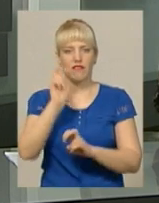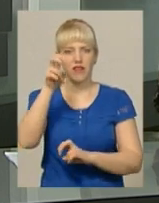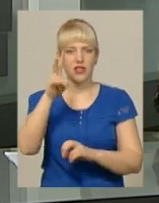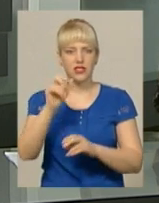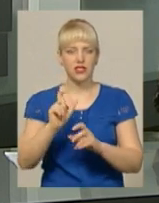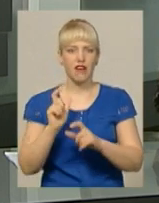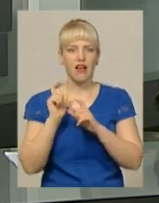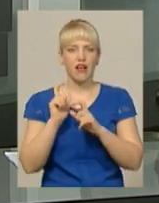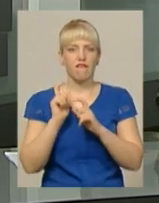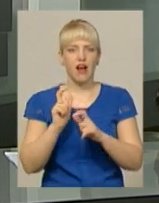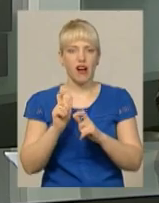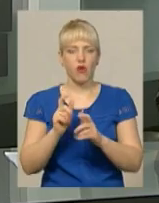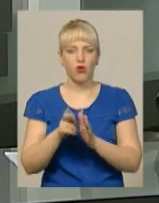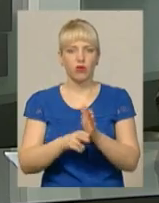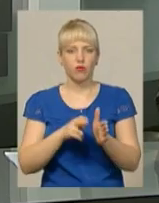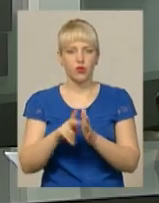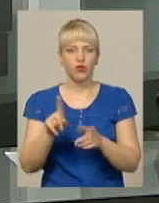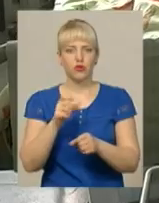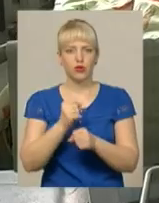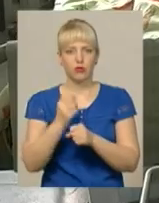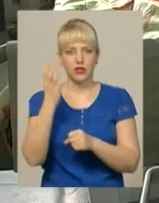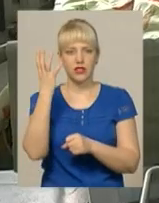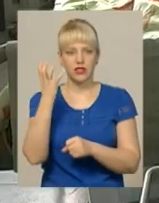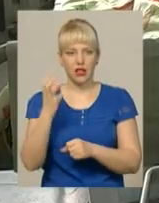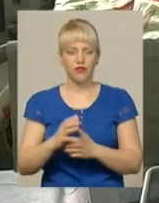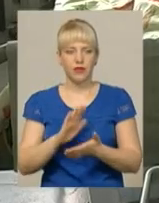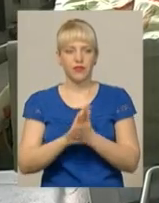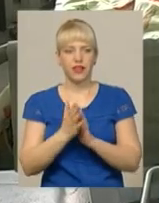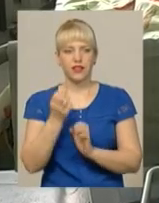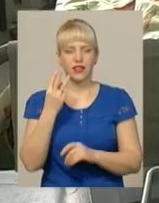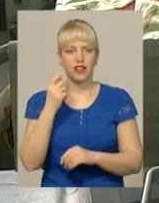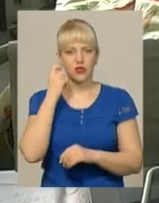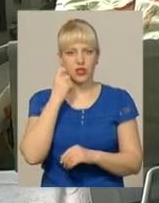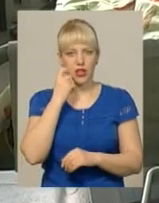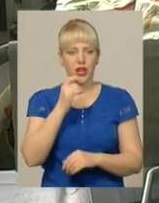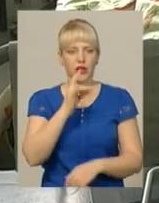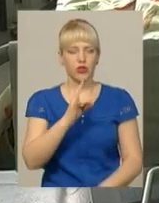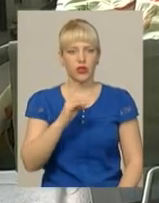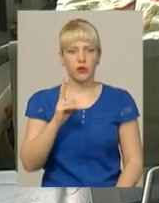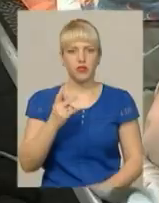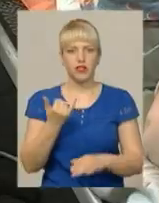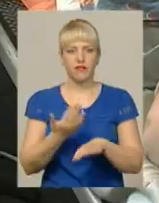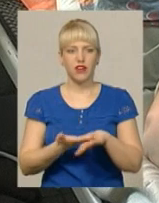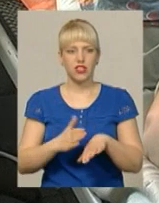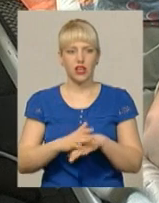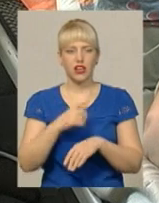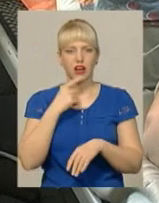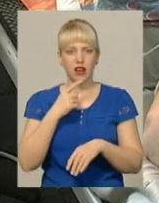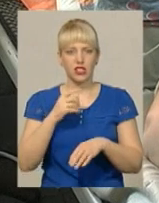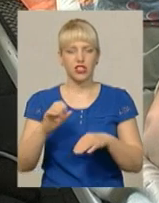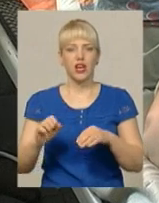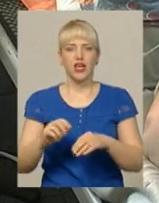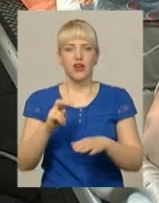залізничному вокзалі, аби зробити селфі. Стан 13-річного Родіона Прокопчука нині важкий, каже комбустіолог